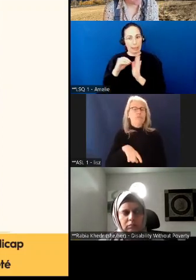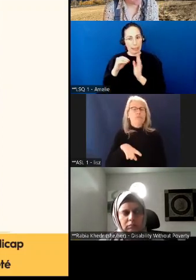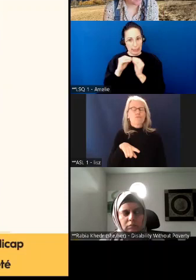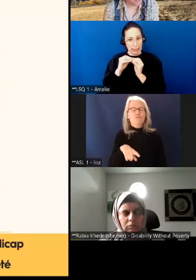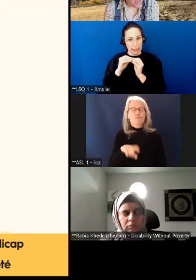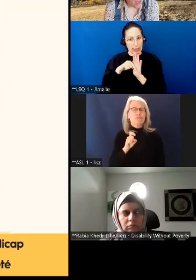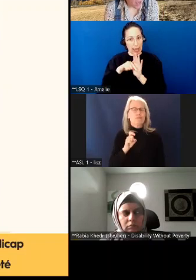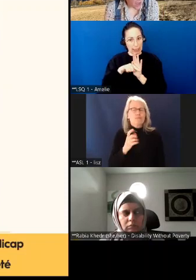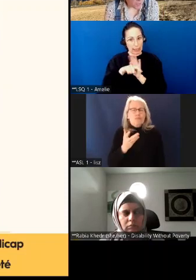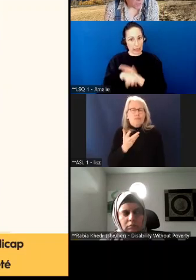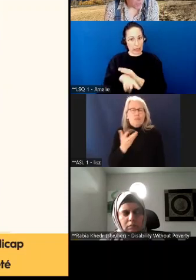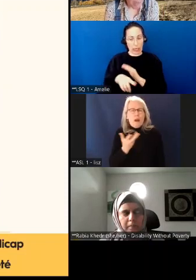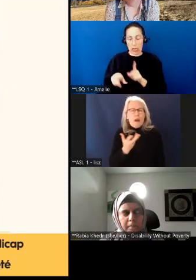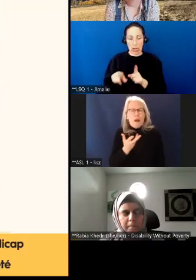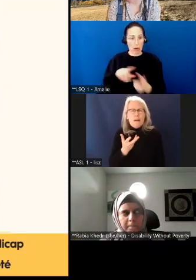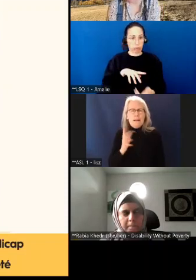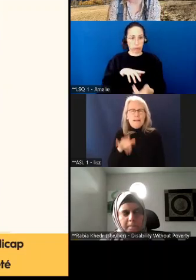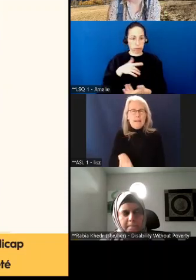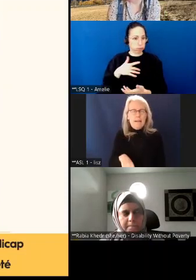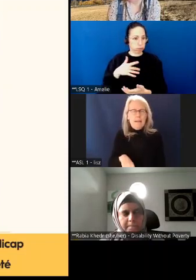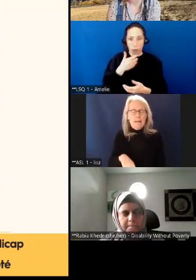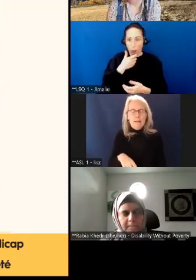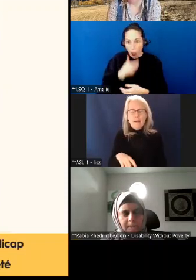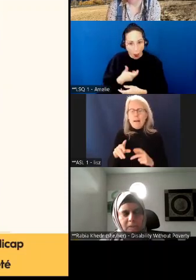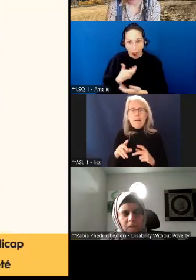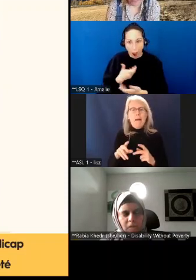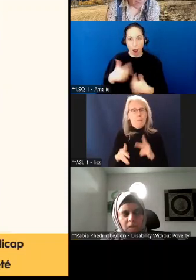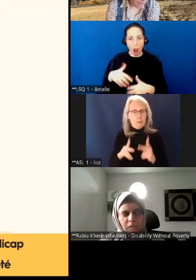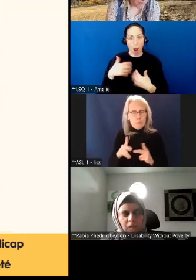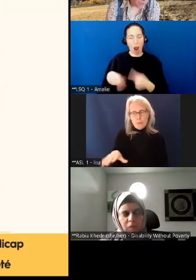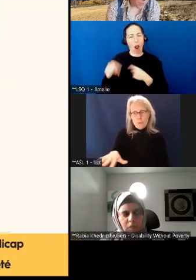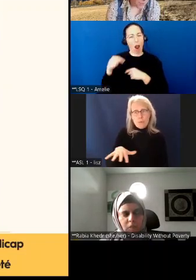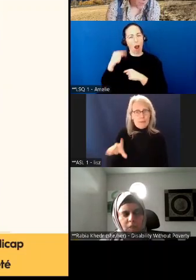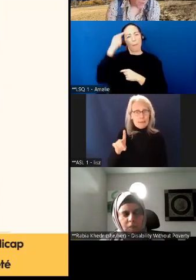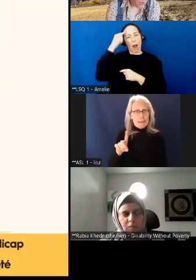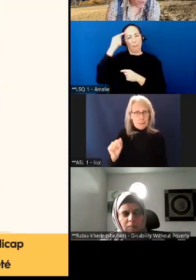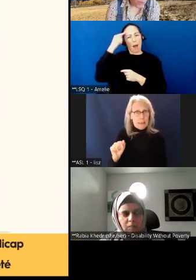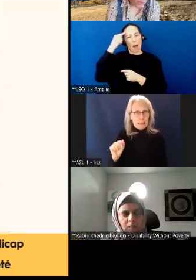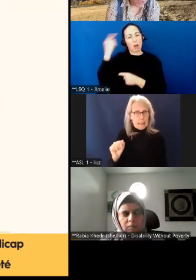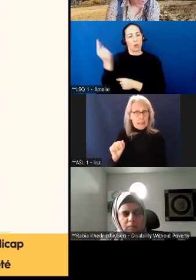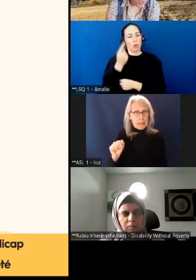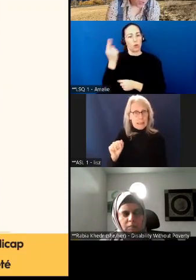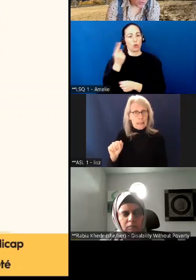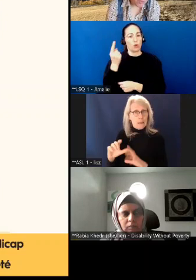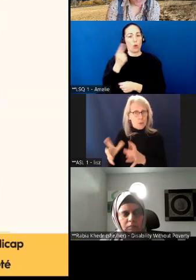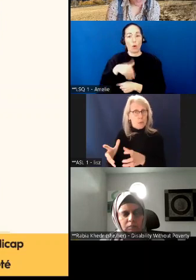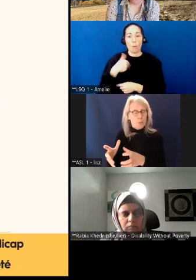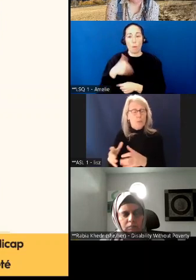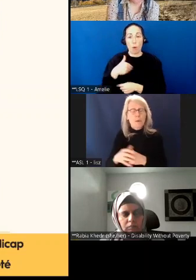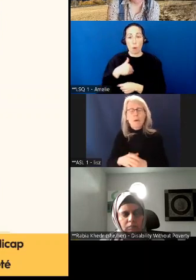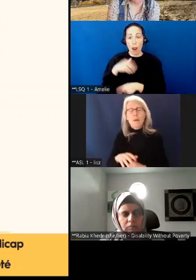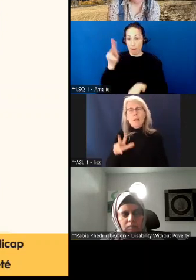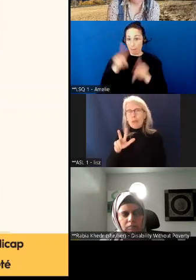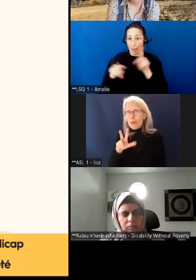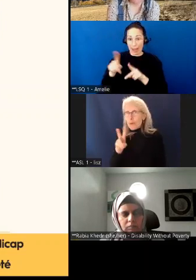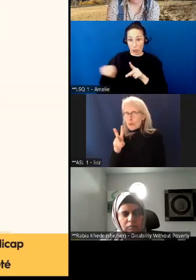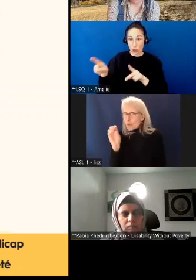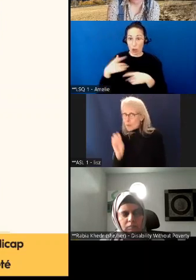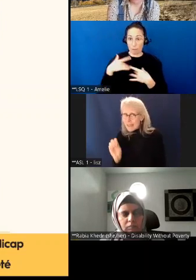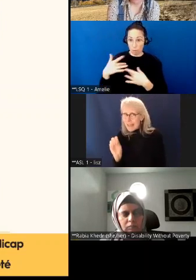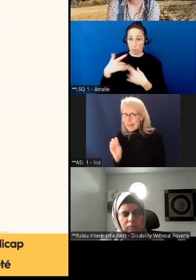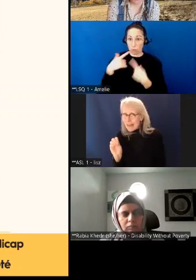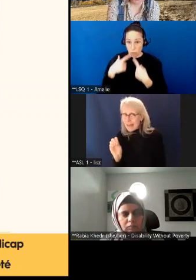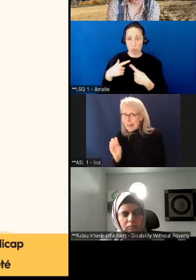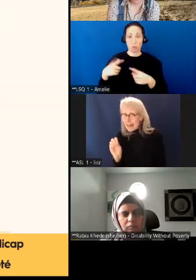absolument renversée. Et j'y reviens constamment. À partir des gens qui se sont identifiés comme étant des personnes